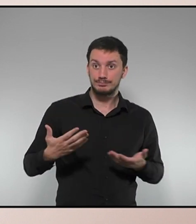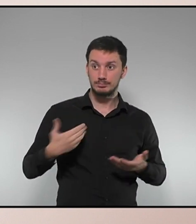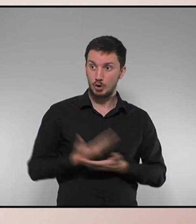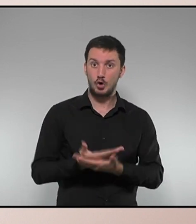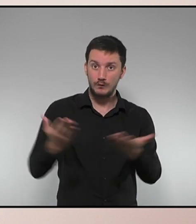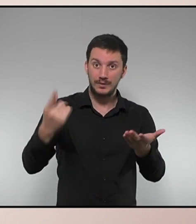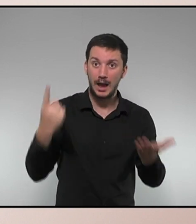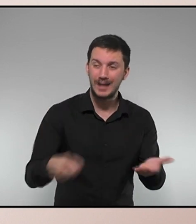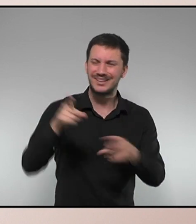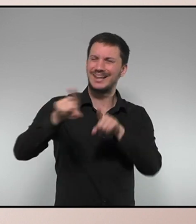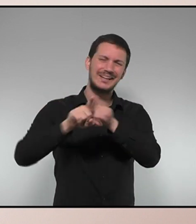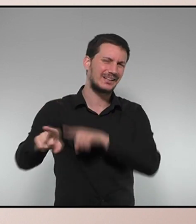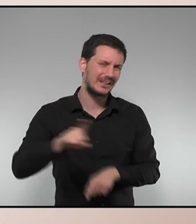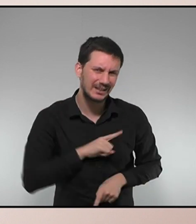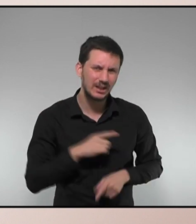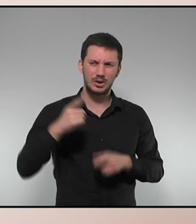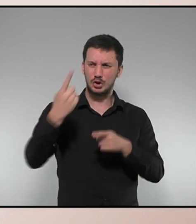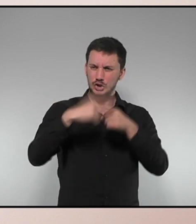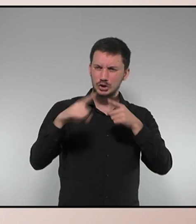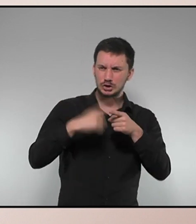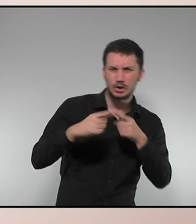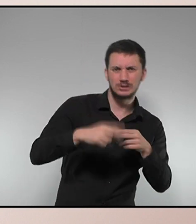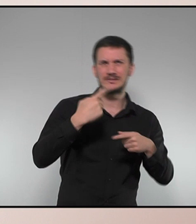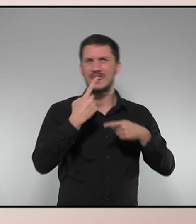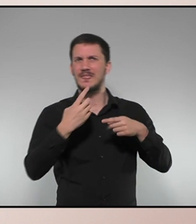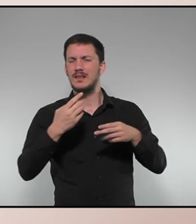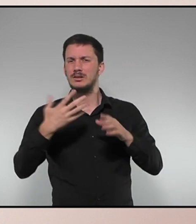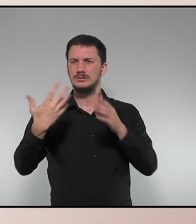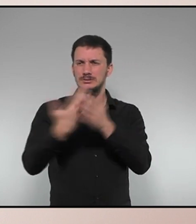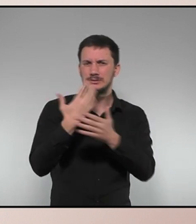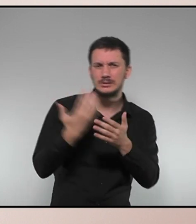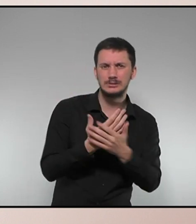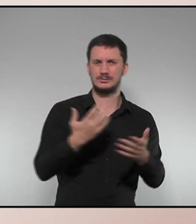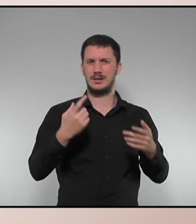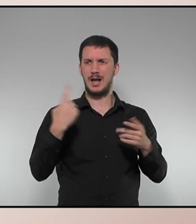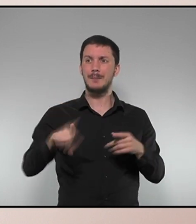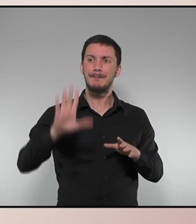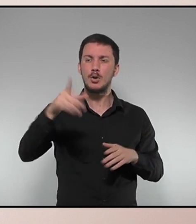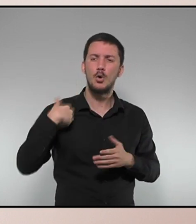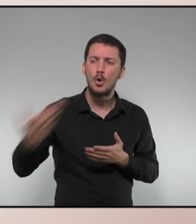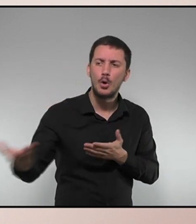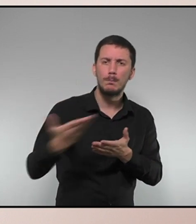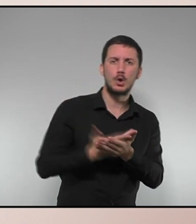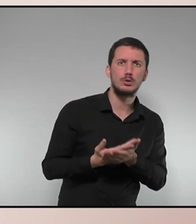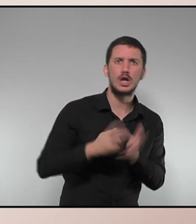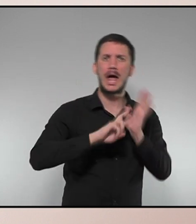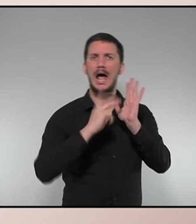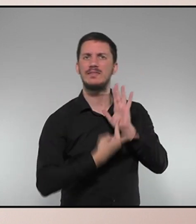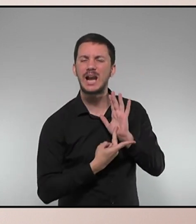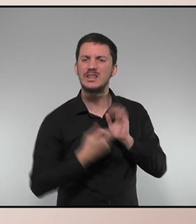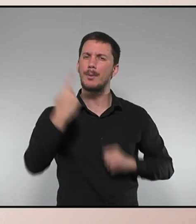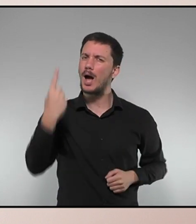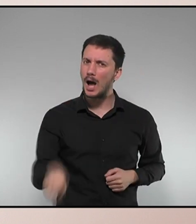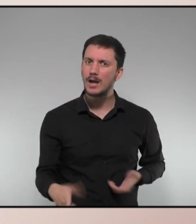Vostès poden fer les crítiques, poden expressar les discrepàncies, però quines solucions proposen? Quines alternatives viables i concretes proposen?